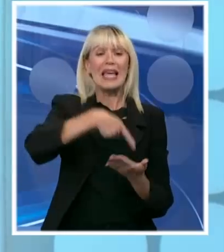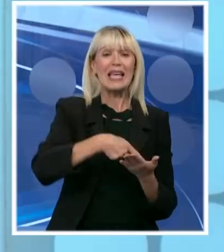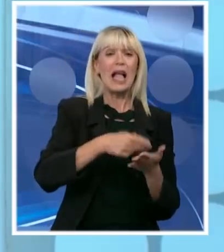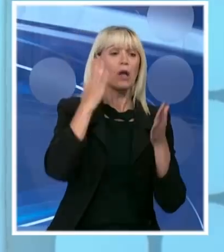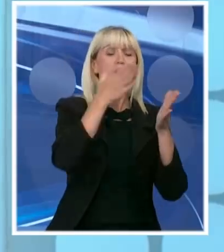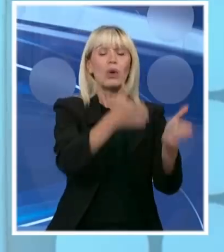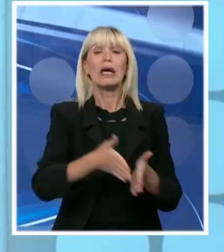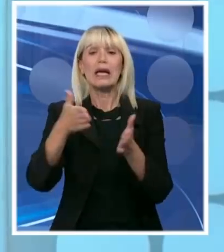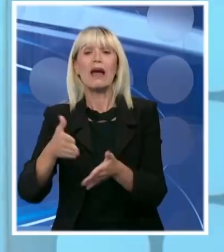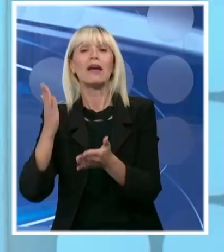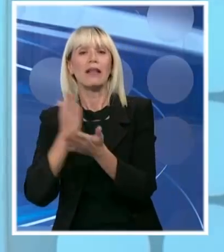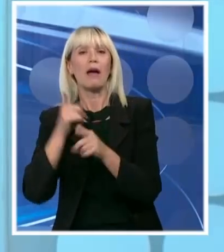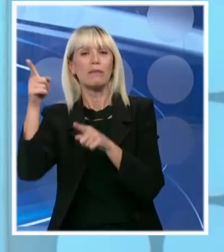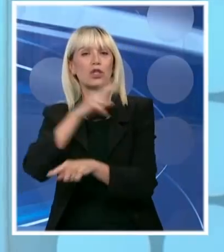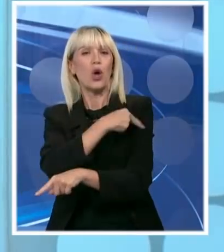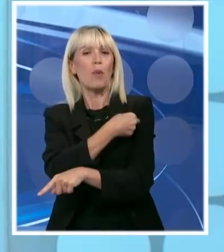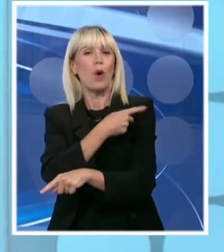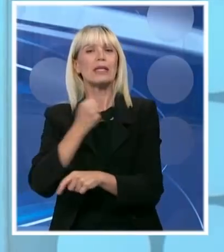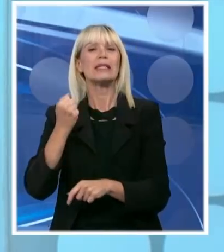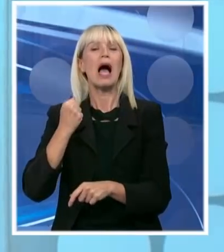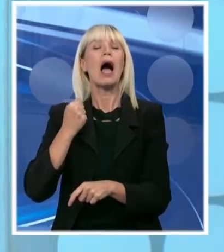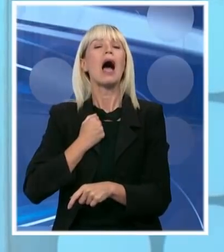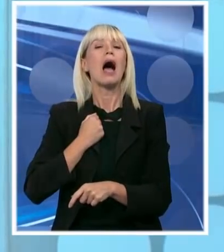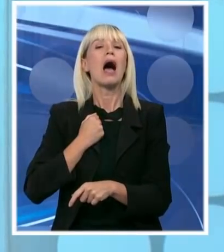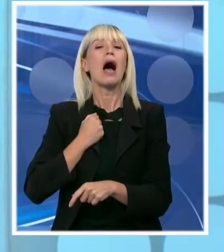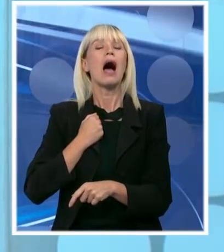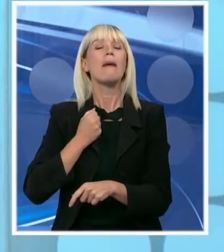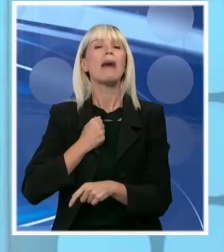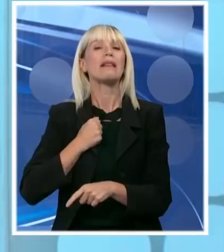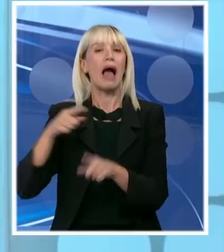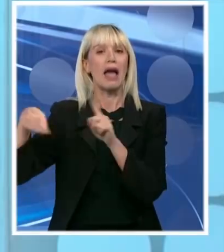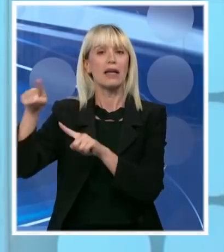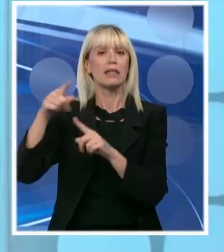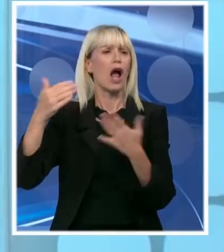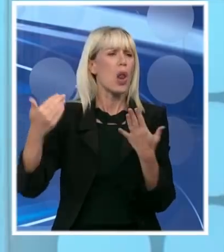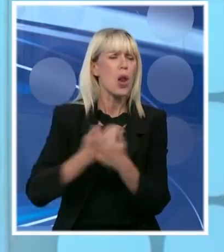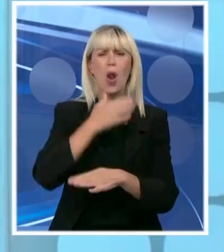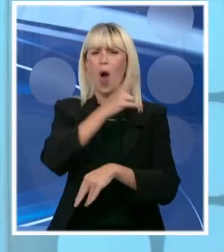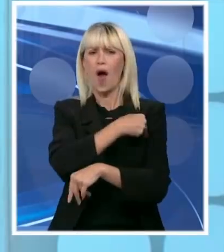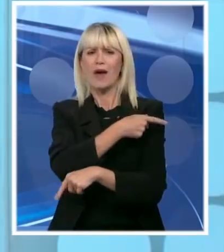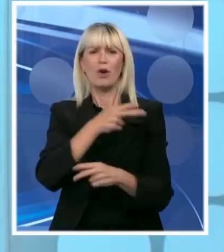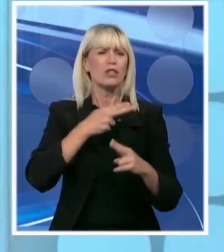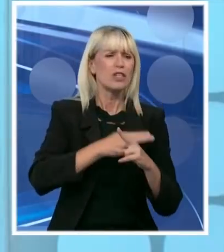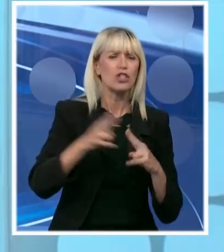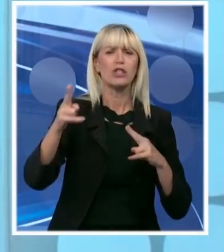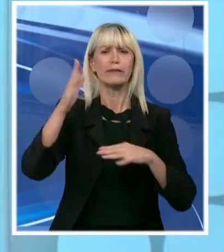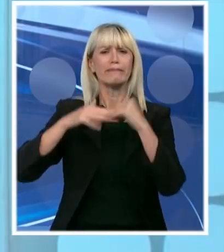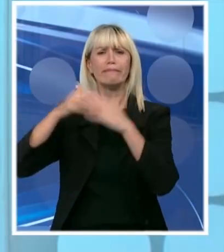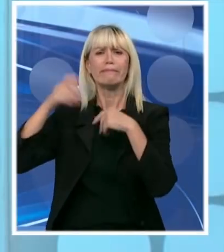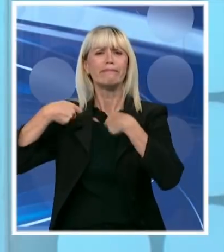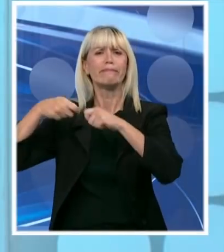u Batajnici između zemom polja i Batajnice. Na fantastičnoj lokaciji, potpuno nova bolnica, potpuno čista, bit će izgrađena